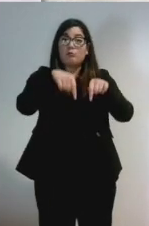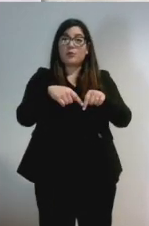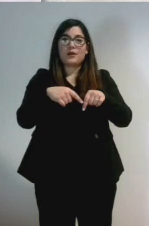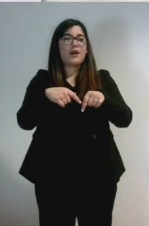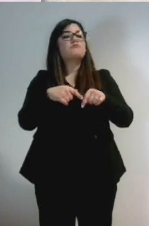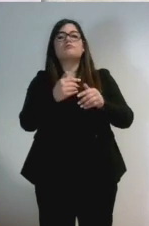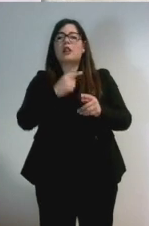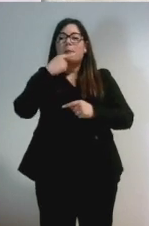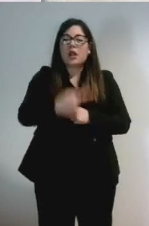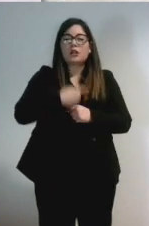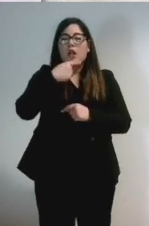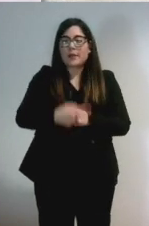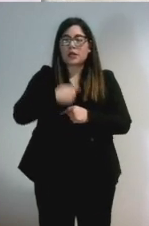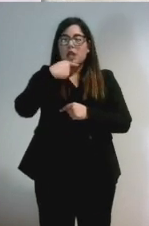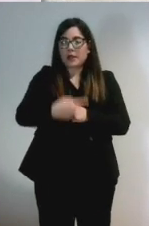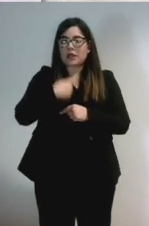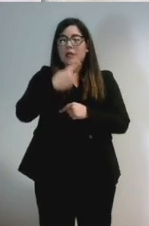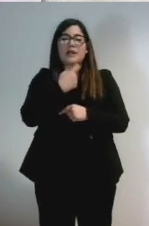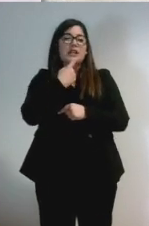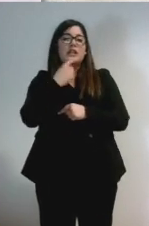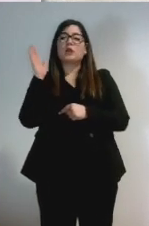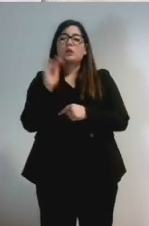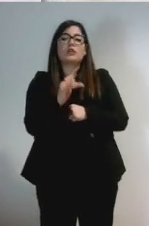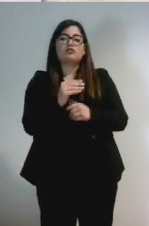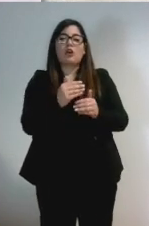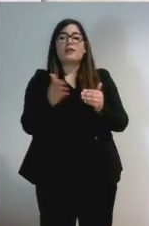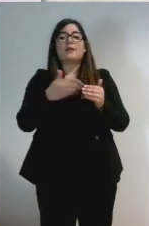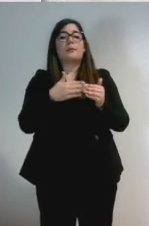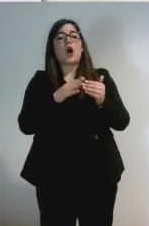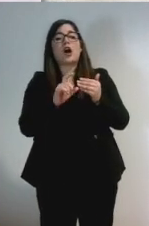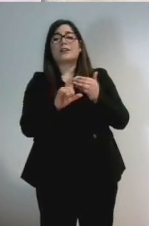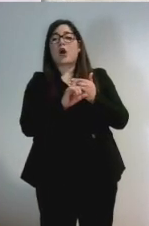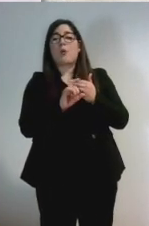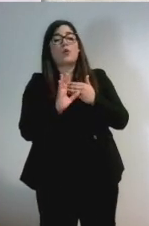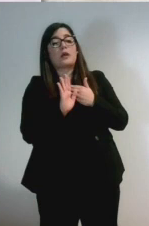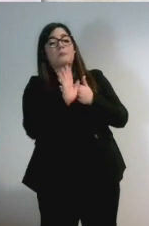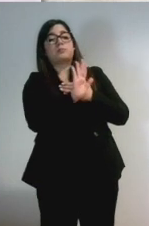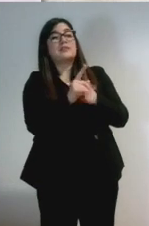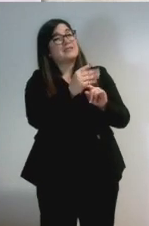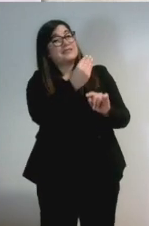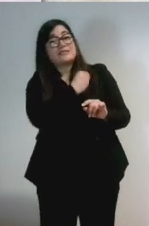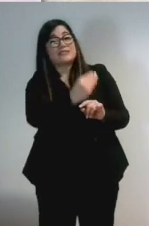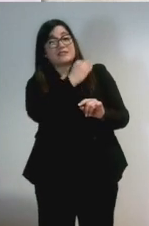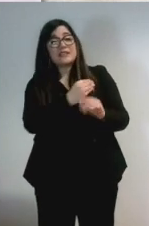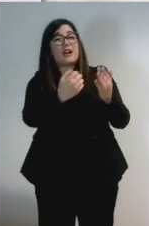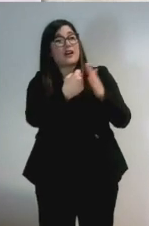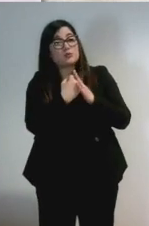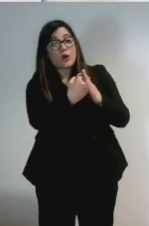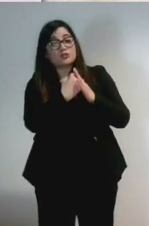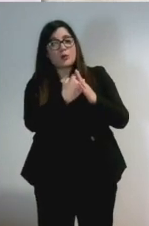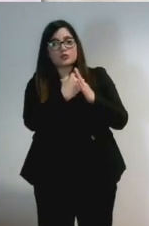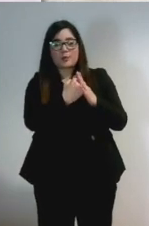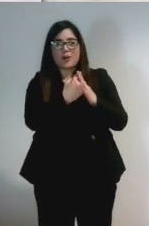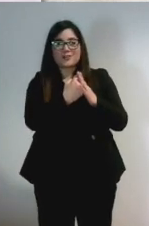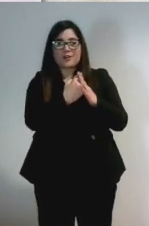alle lamentele di chi ci ritroviamo ogni giorno davanti alla porta del comune a chiedere il nostro aiuto. Noi però siamo quelli del coraggio, siamo